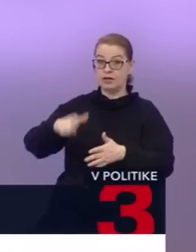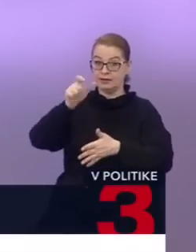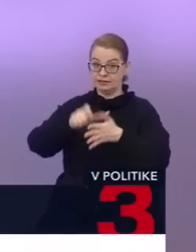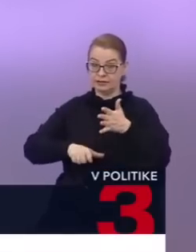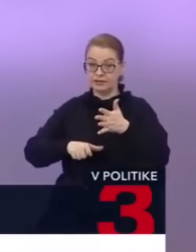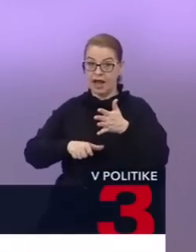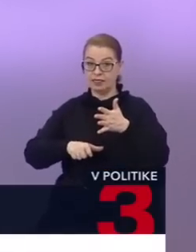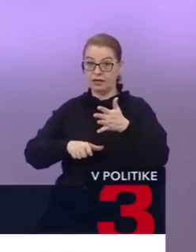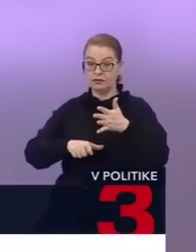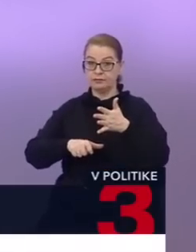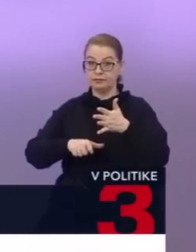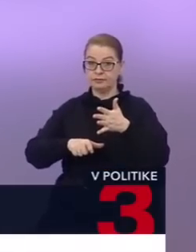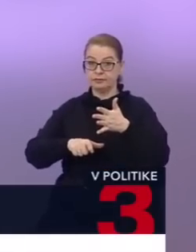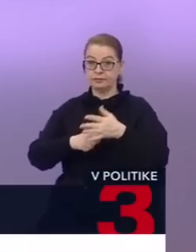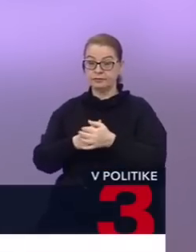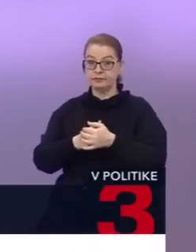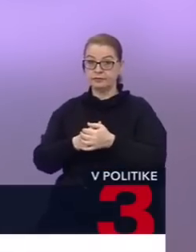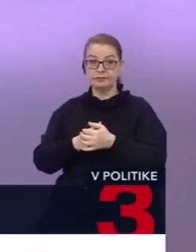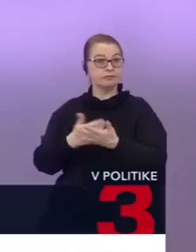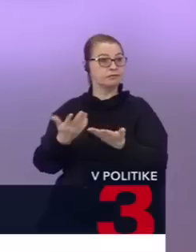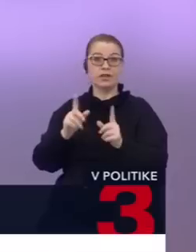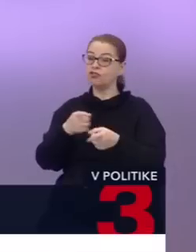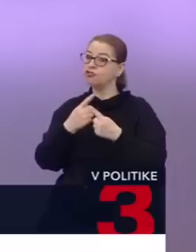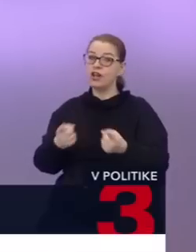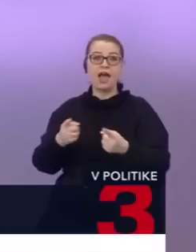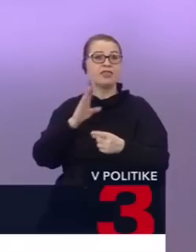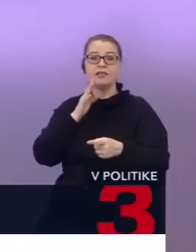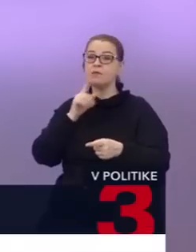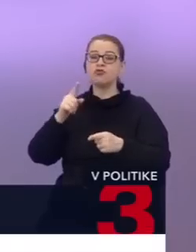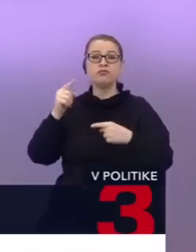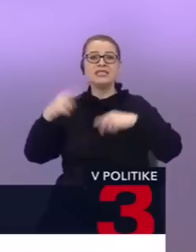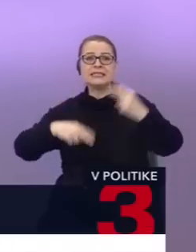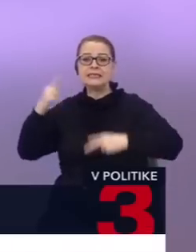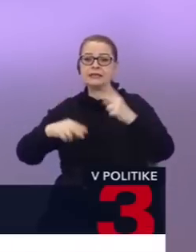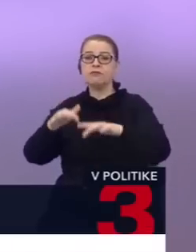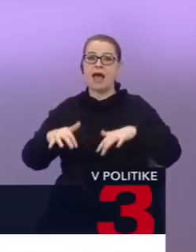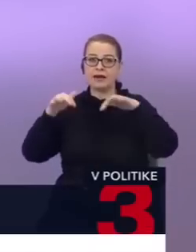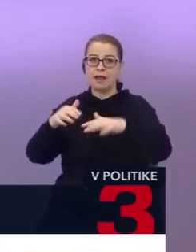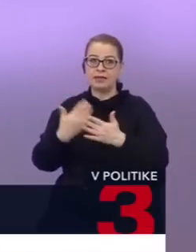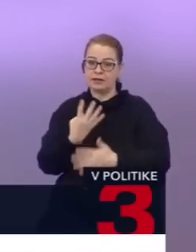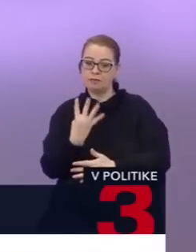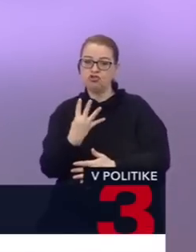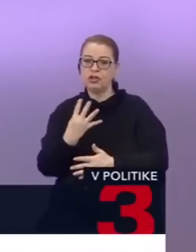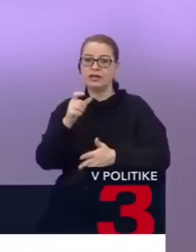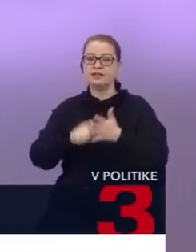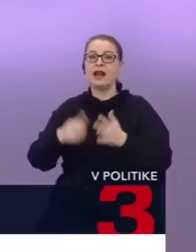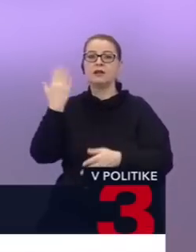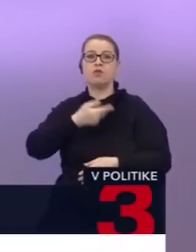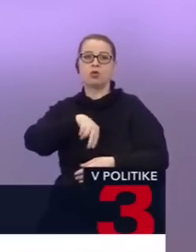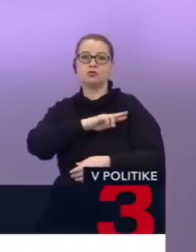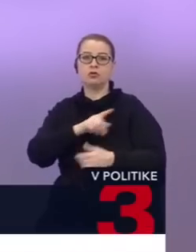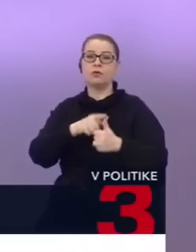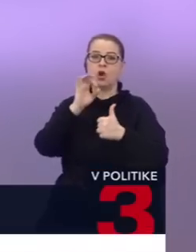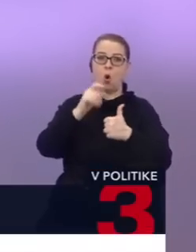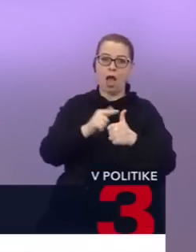tak žiadne jadky populizmu nebudú môcť byť v parlamente, ak by tieto štyri strany boli zodpovedné. Čiže